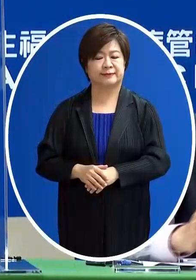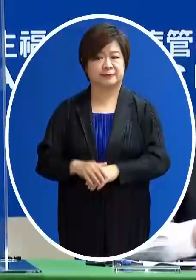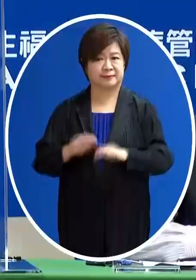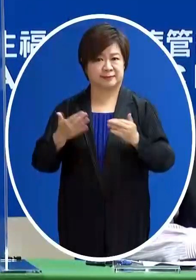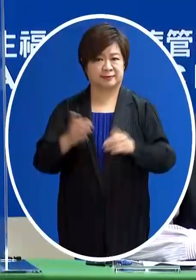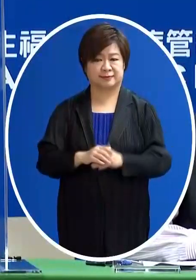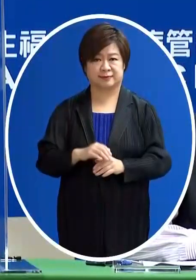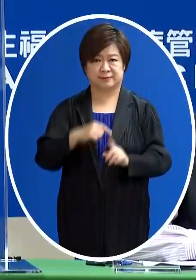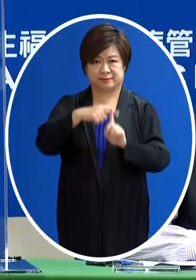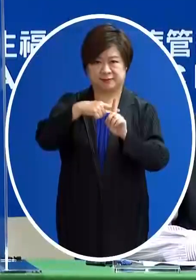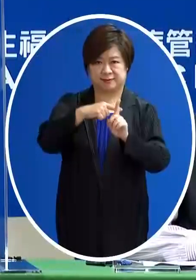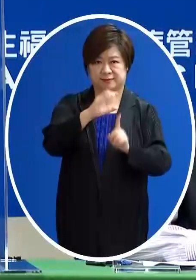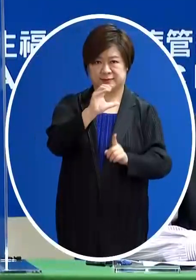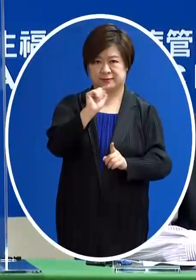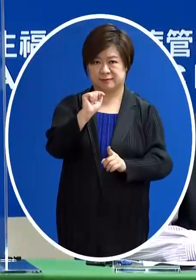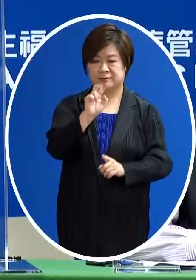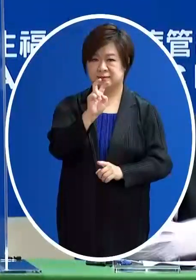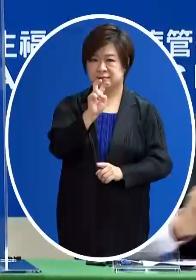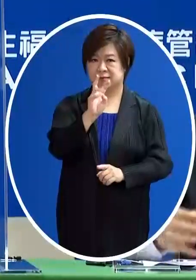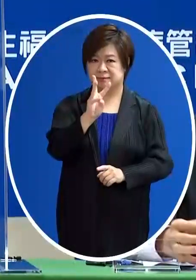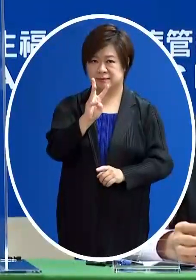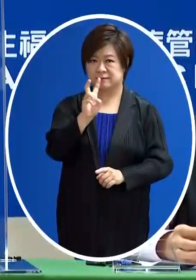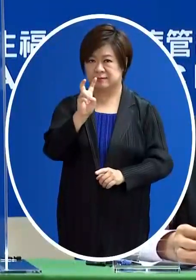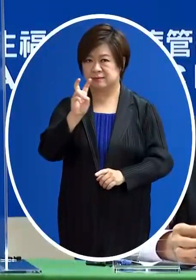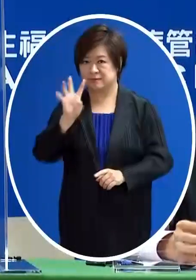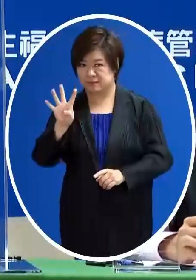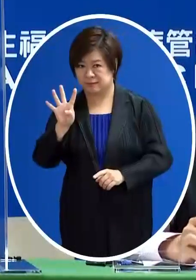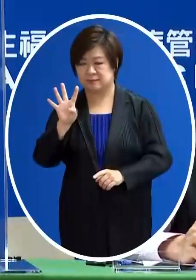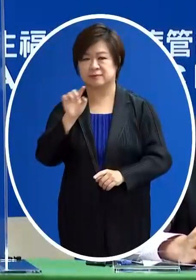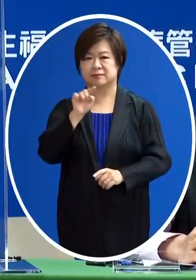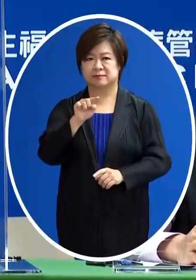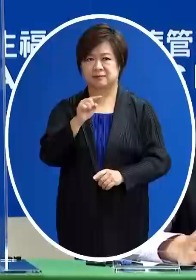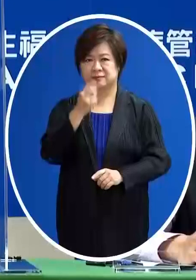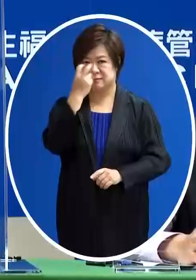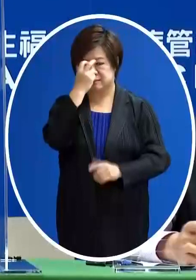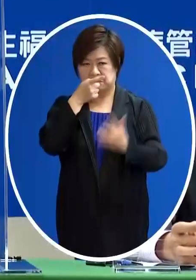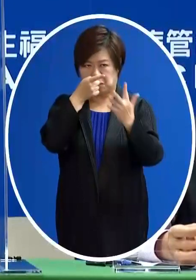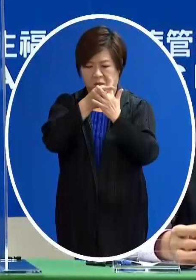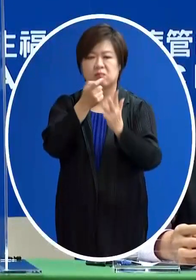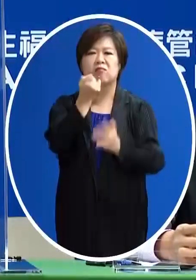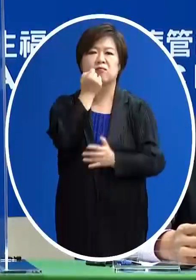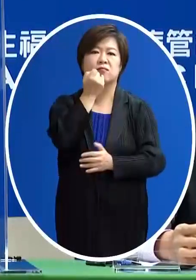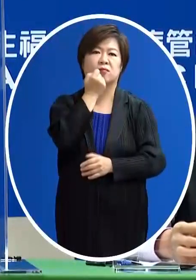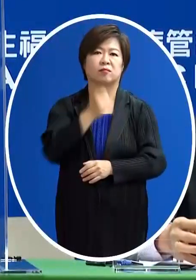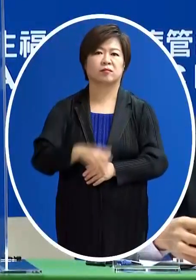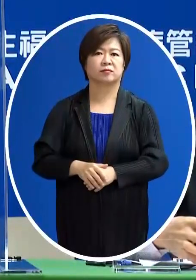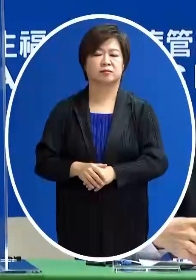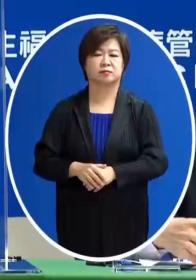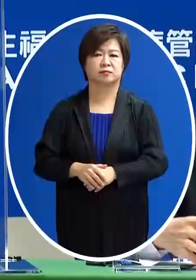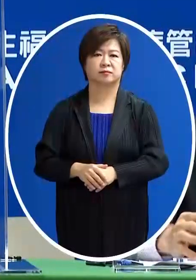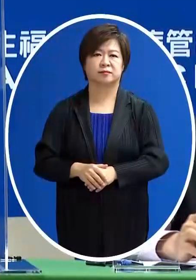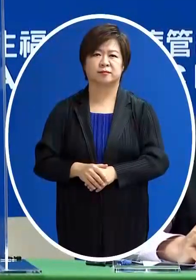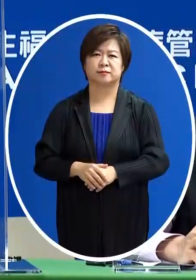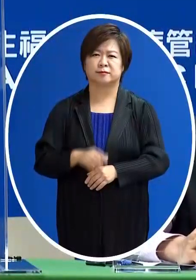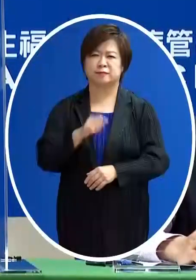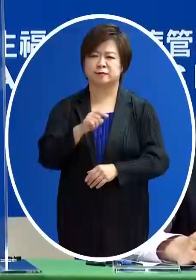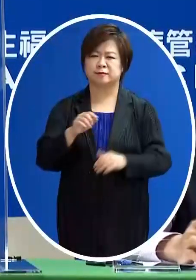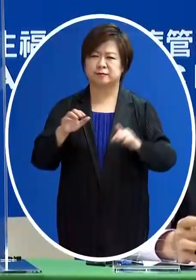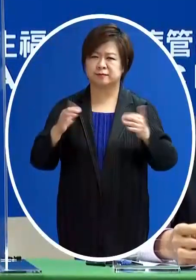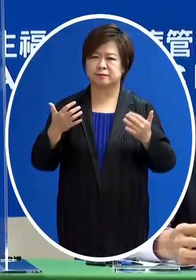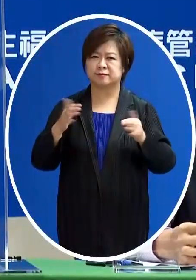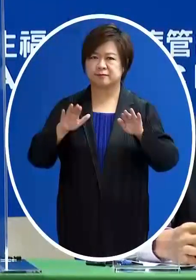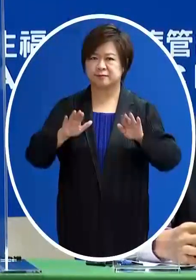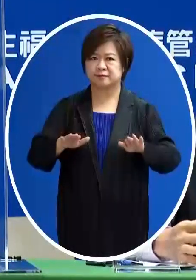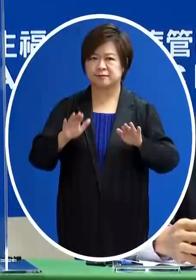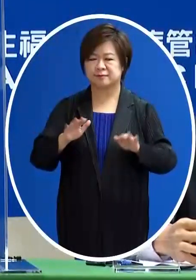CT值只有23 24這樣子可以驗得出來那當然是介於比較 跟